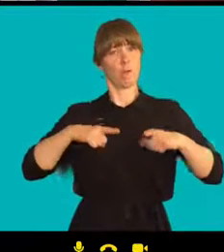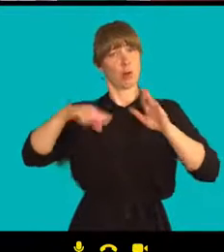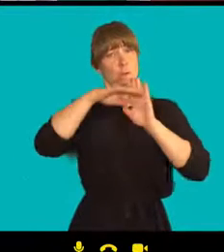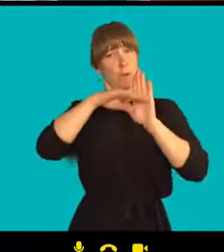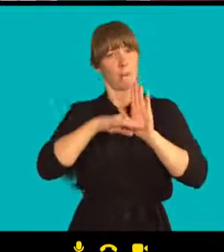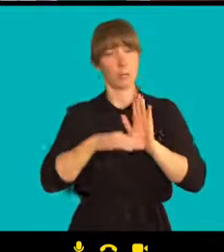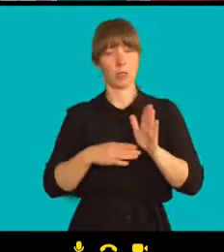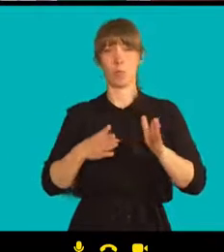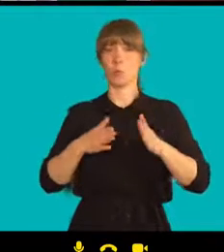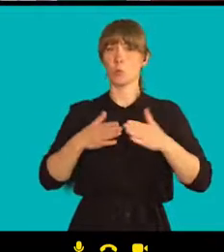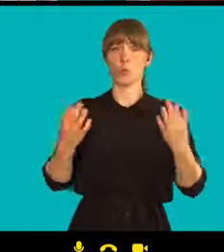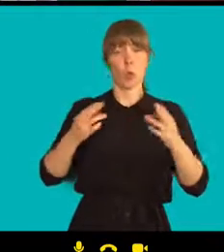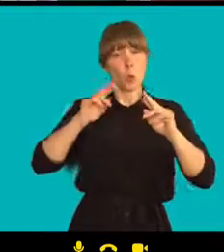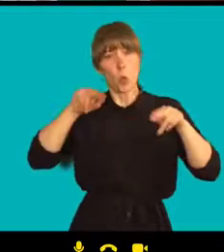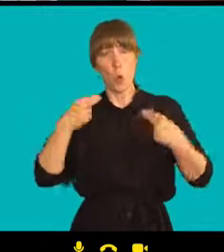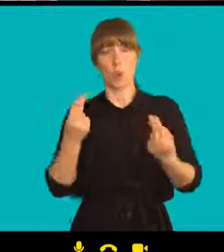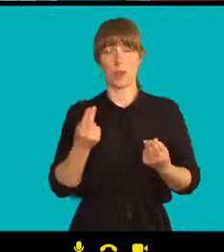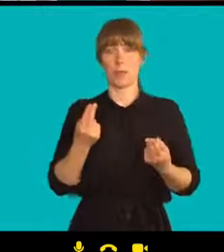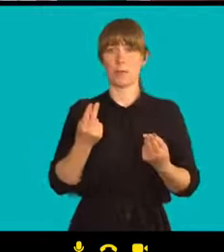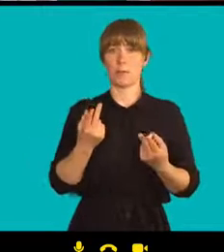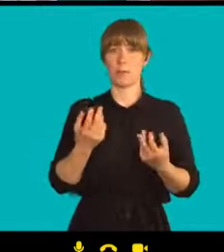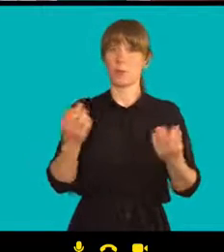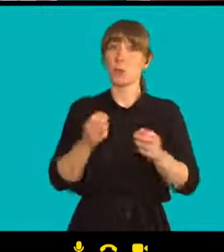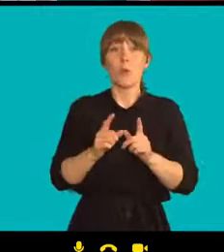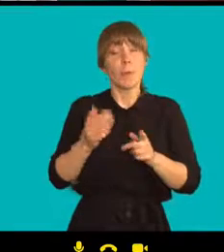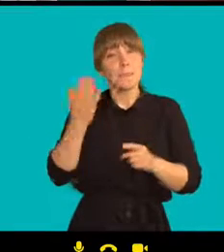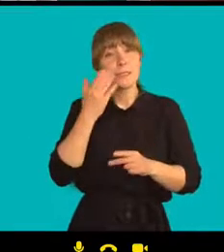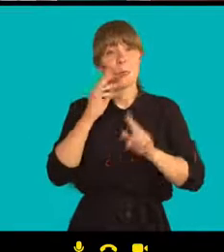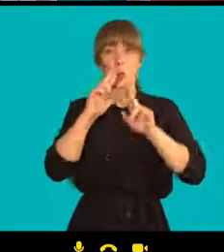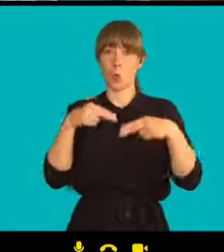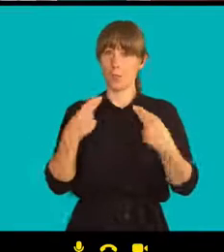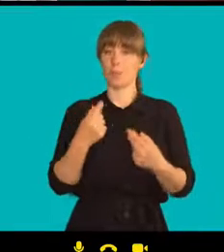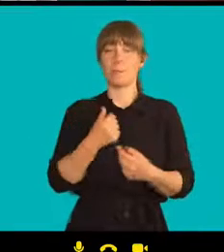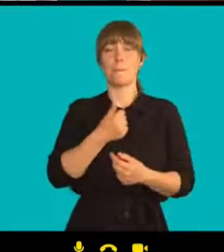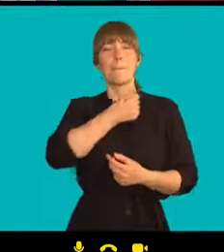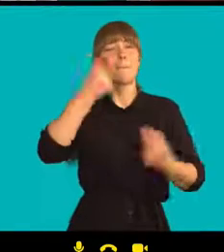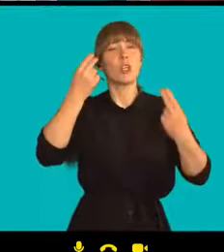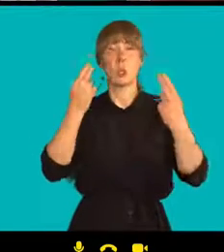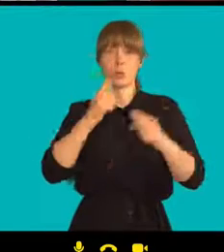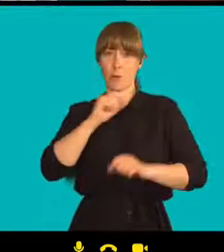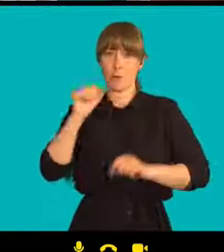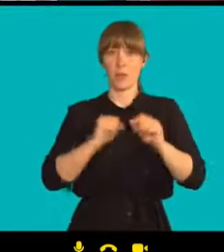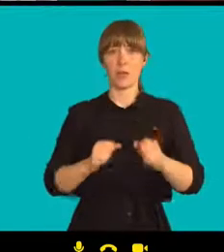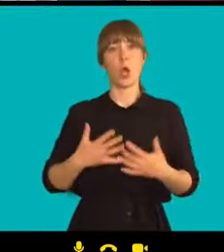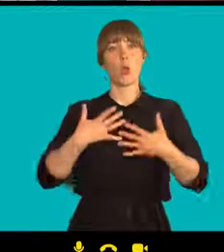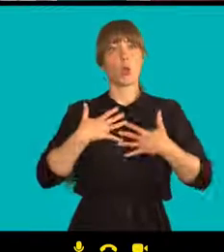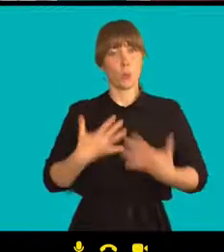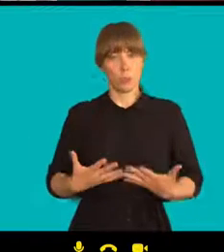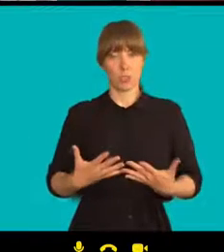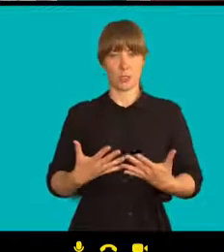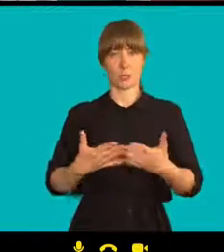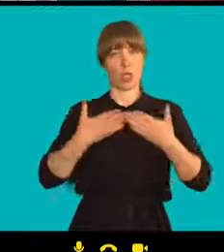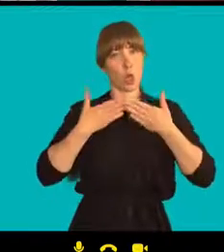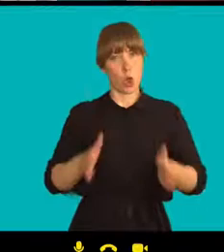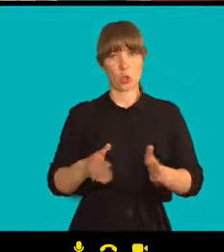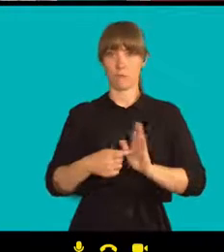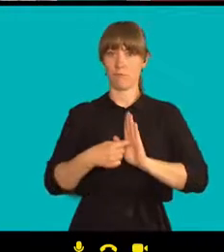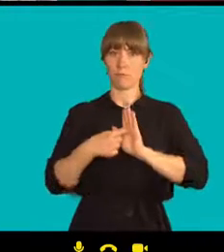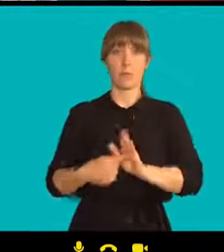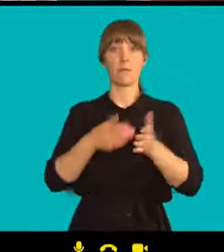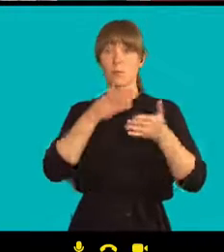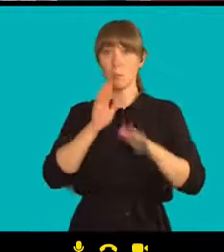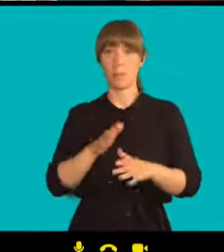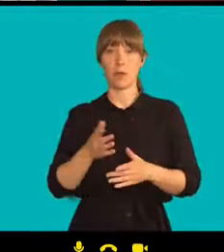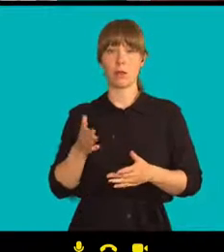Co to znamená pro umělece? aby bylo, že je upřímný. To je to nejdůležitější. Když nejste upřímní, tak ztratíte publikum.